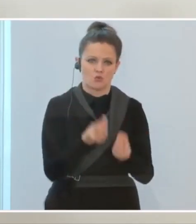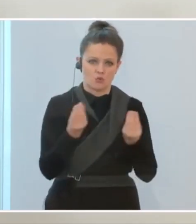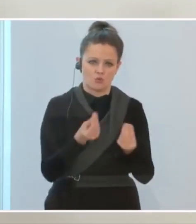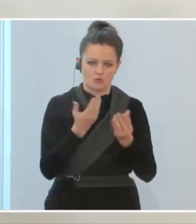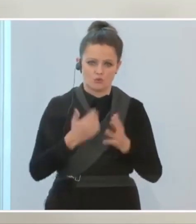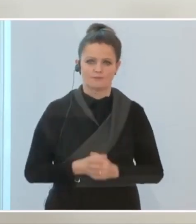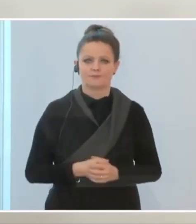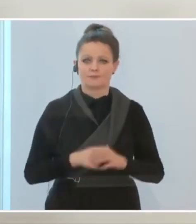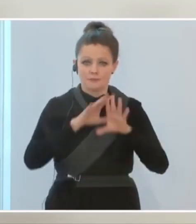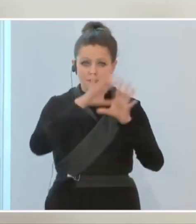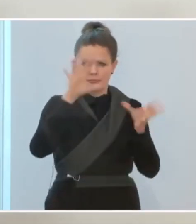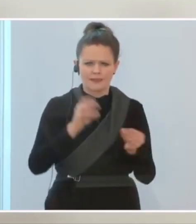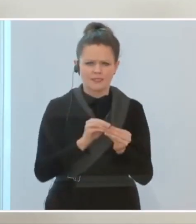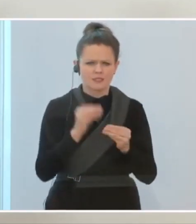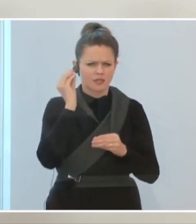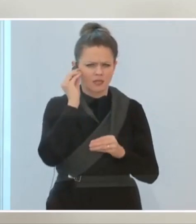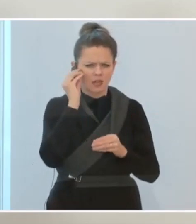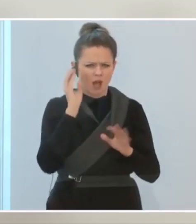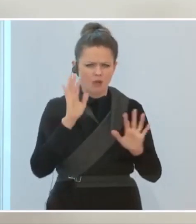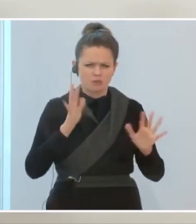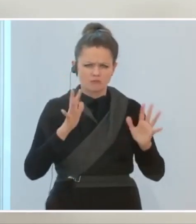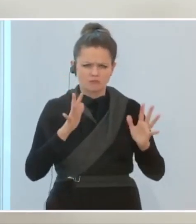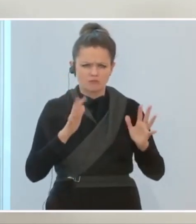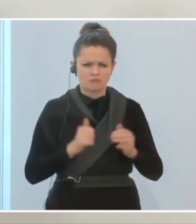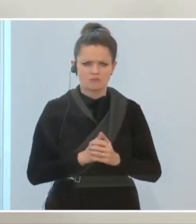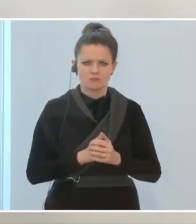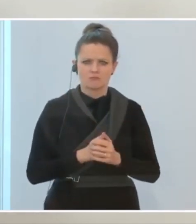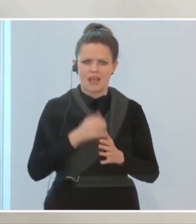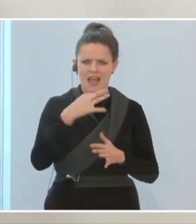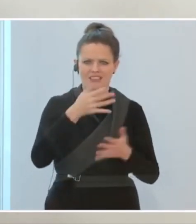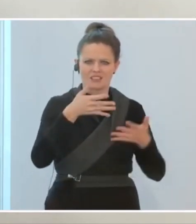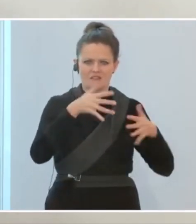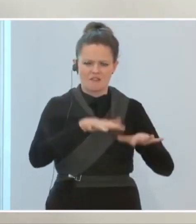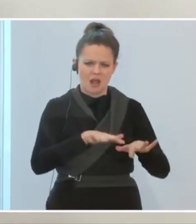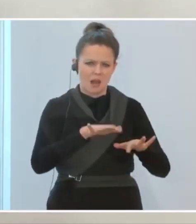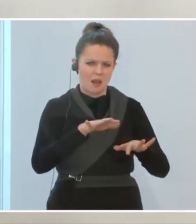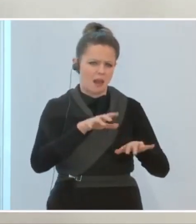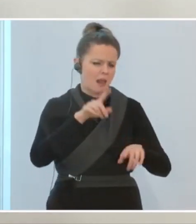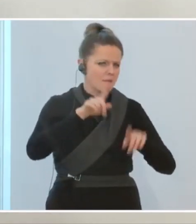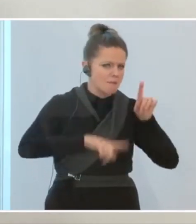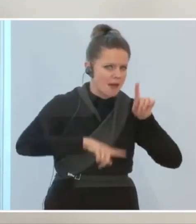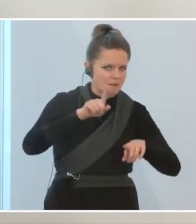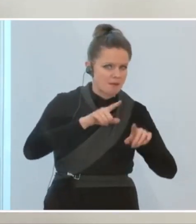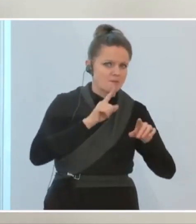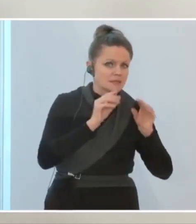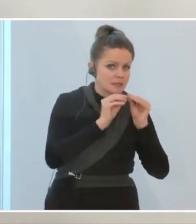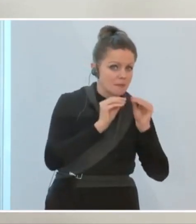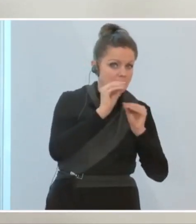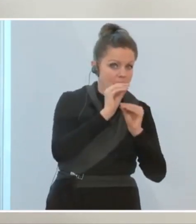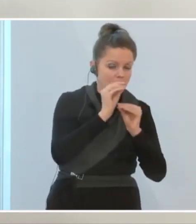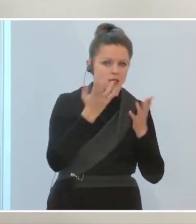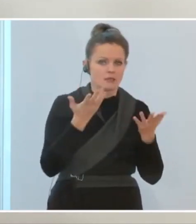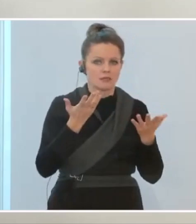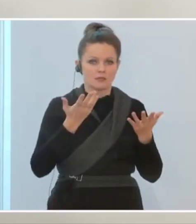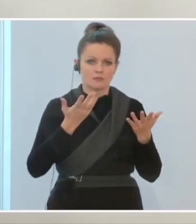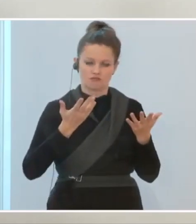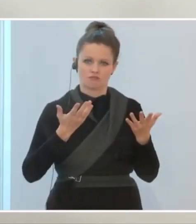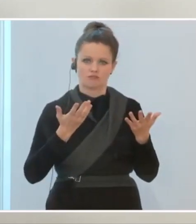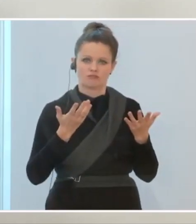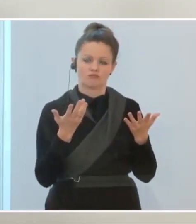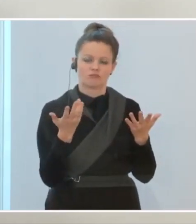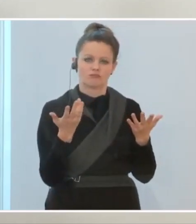Und insgesamt glaube ich, dass es im Einzelfall manchmal ein bisschen mehr sein kann, als es